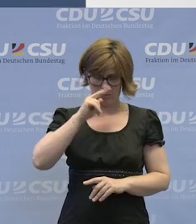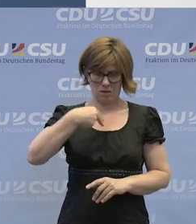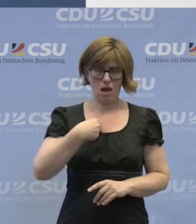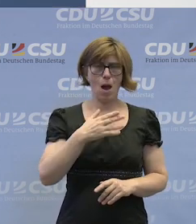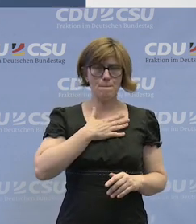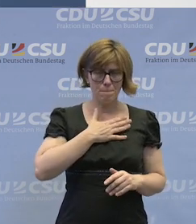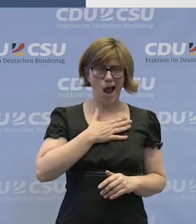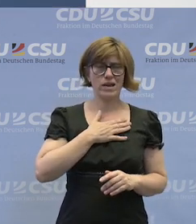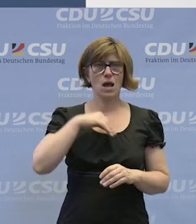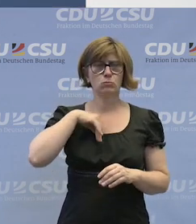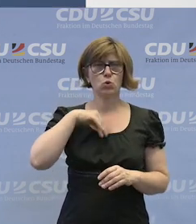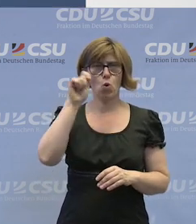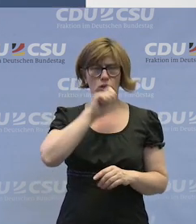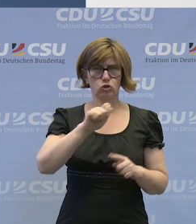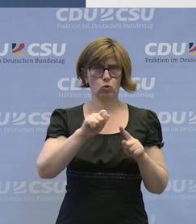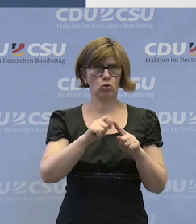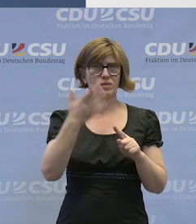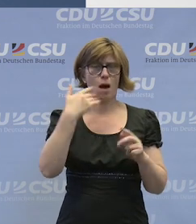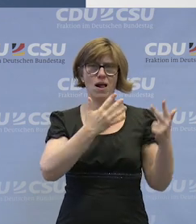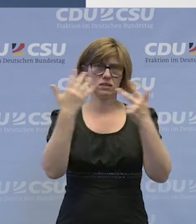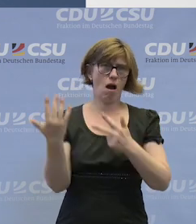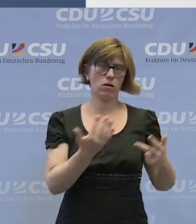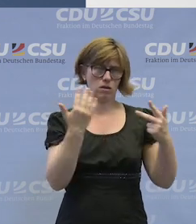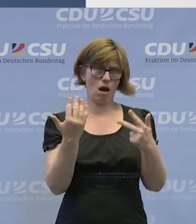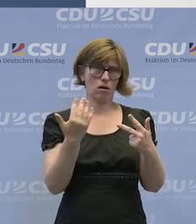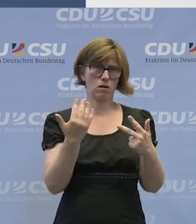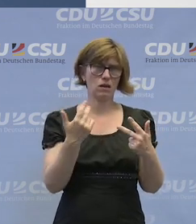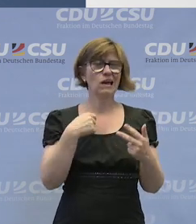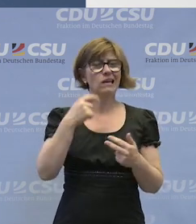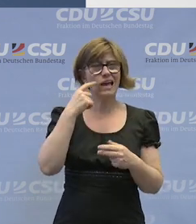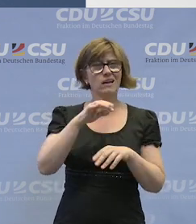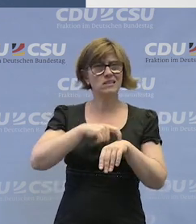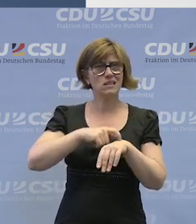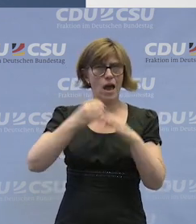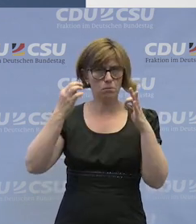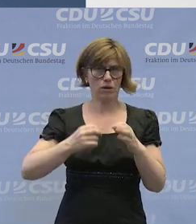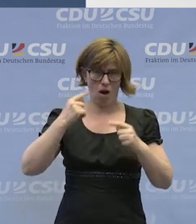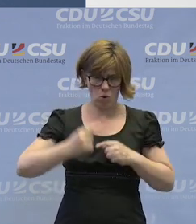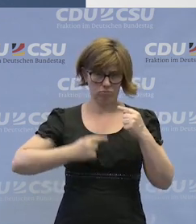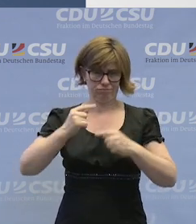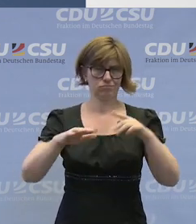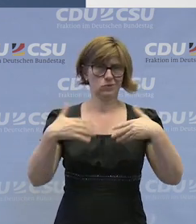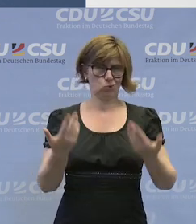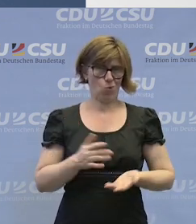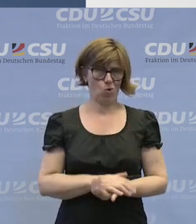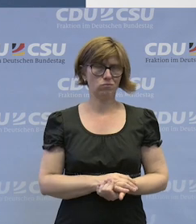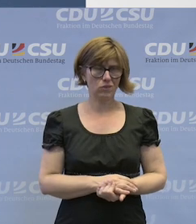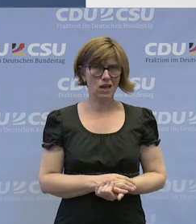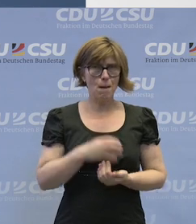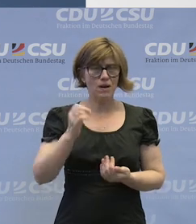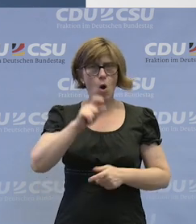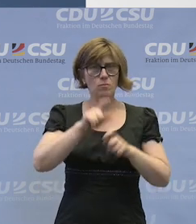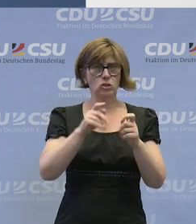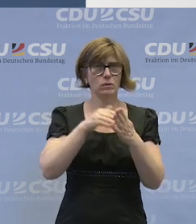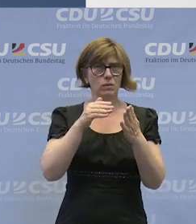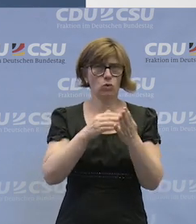mein Psychologiestudium hat damals acht Jahre gedauert und ich denke, die Zeit braucht man auch. Die braucht auch ein